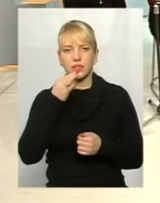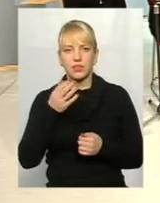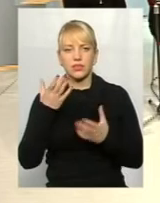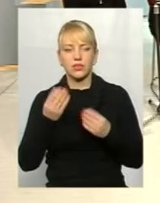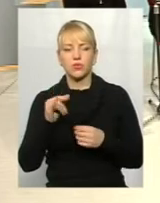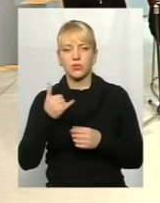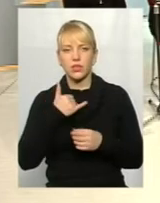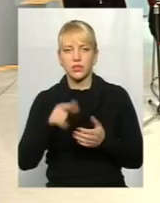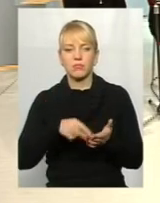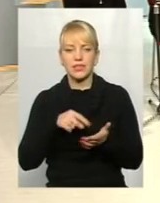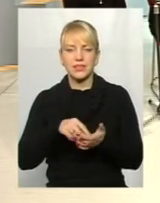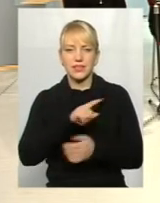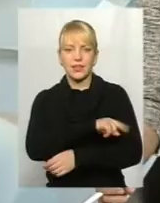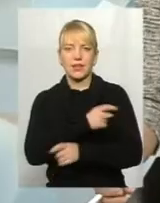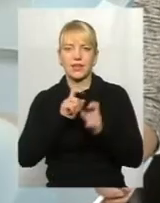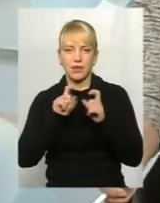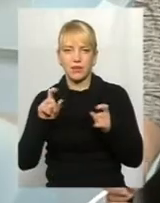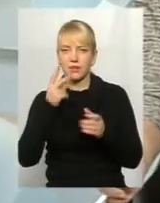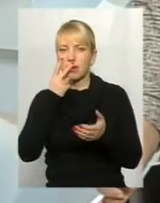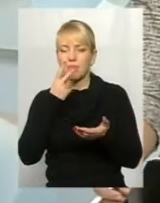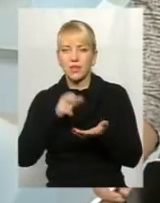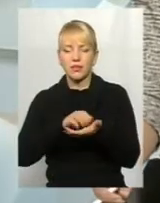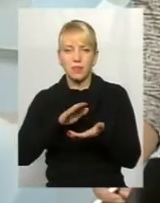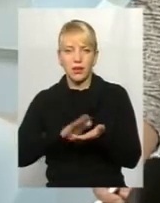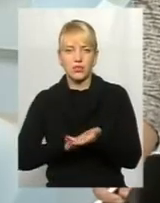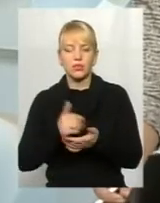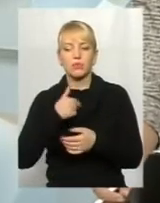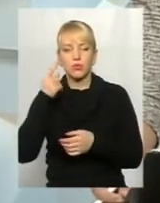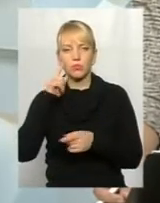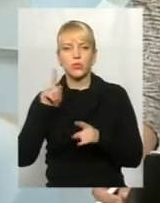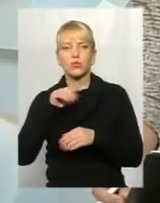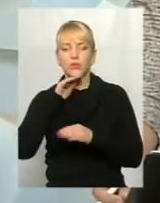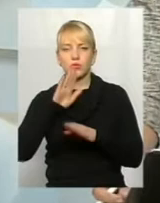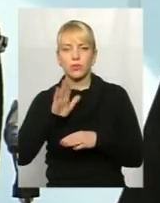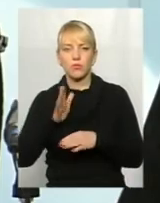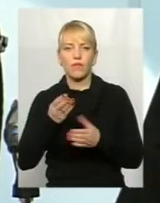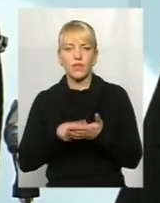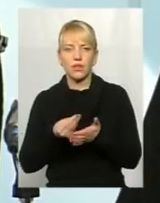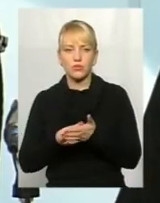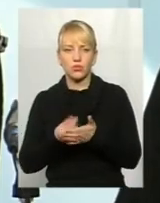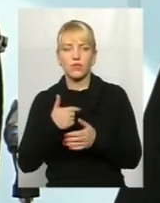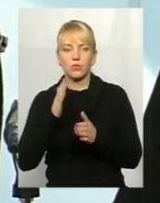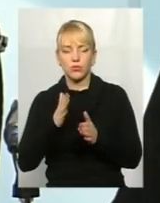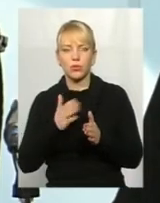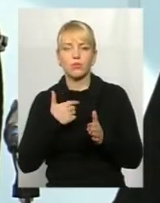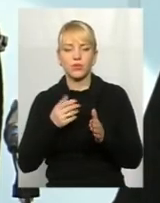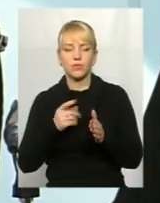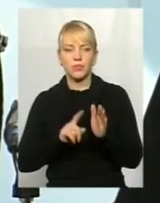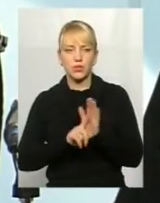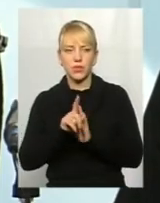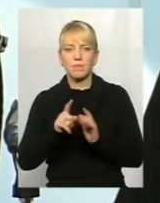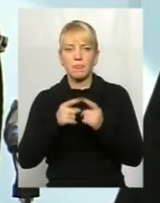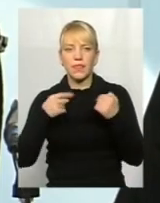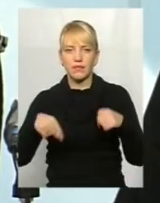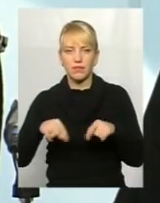що в нас в міській лікарні передбачено, і ми таки думаємо, що при достатньому фінансуванні ми таки його запустимо, філія